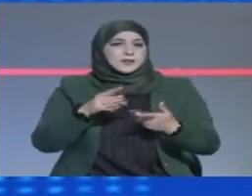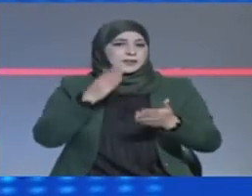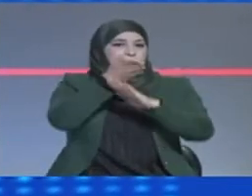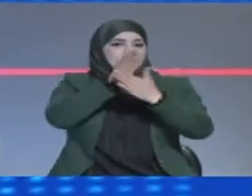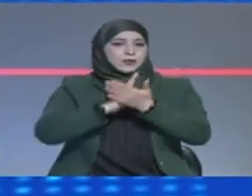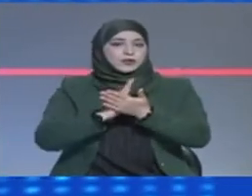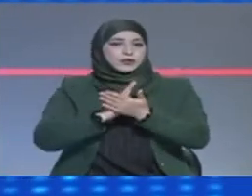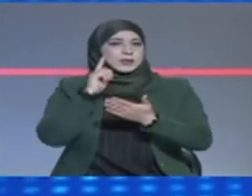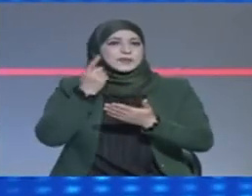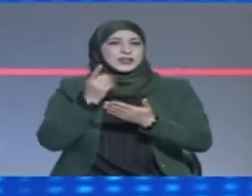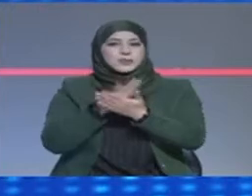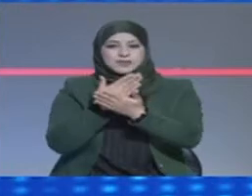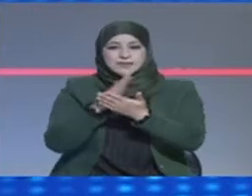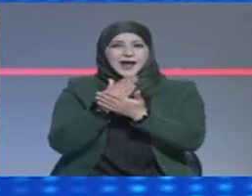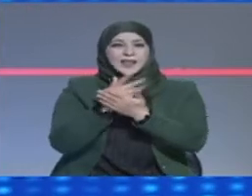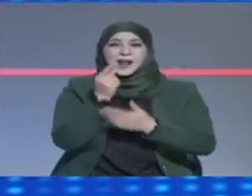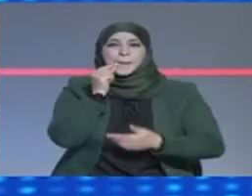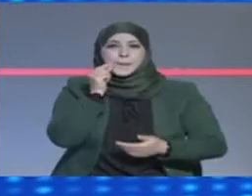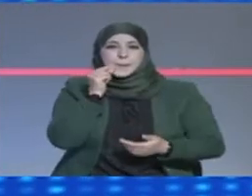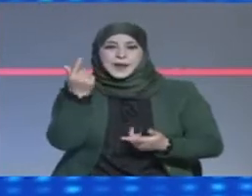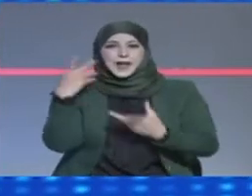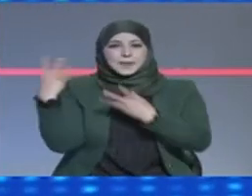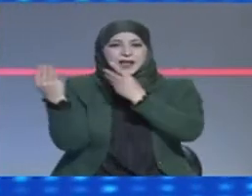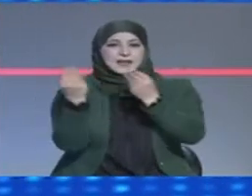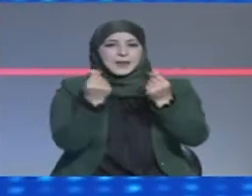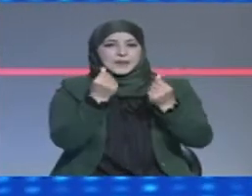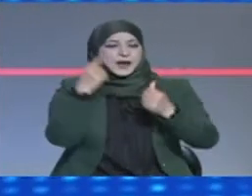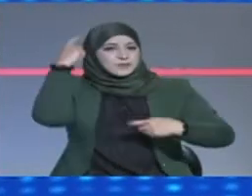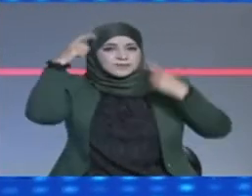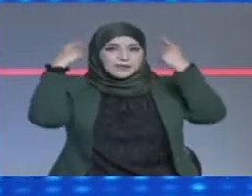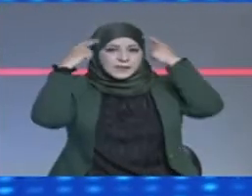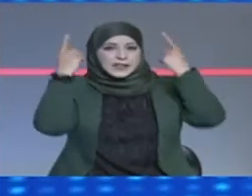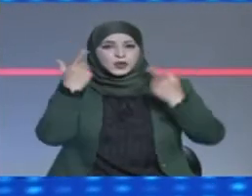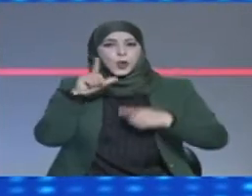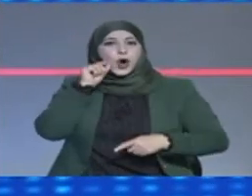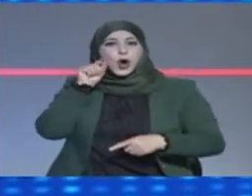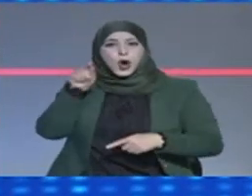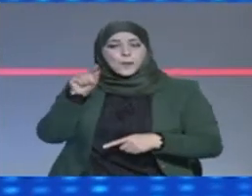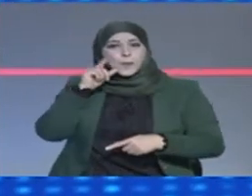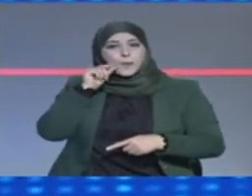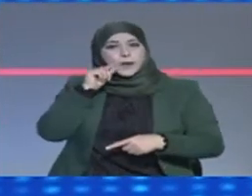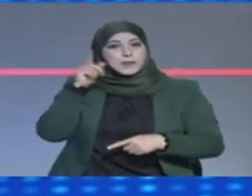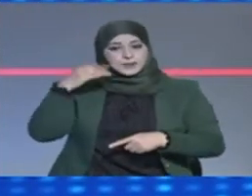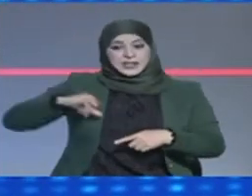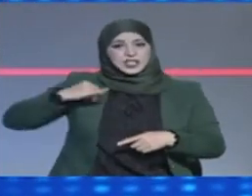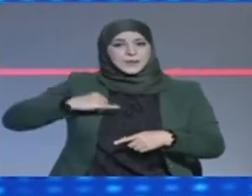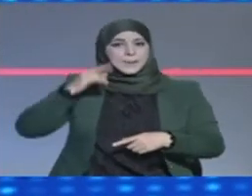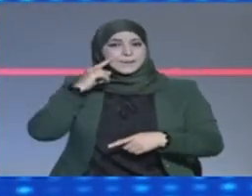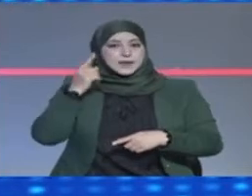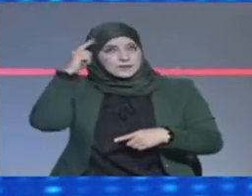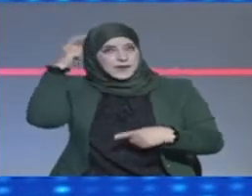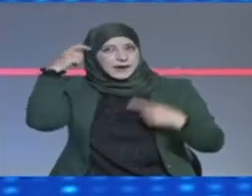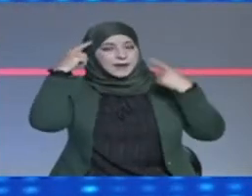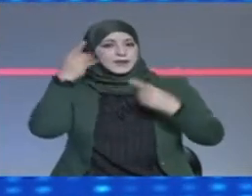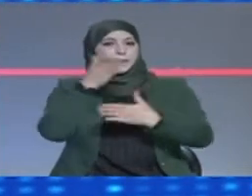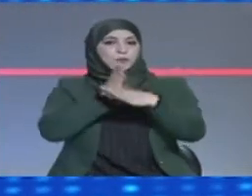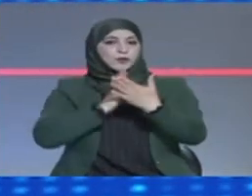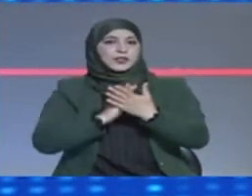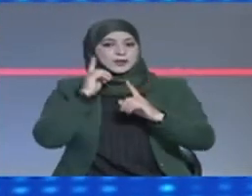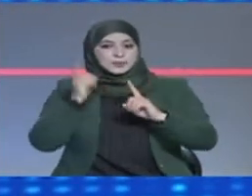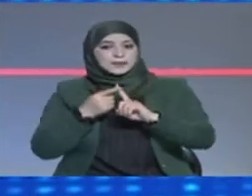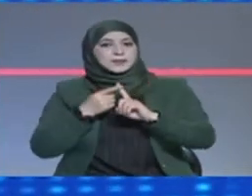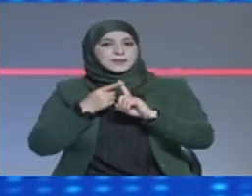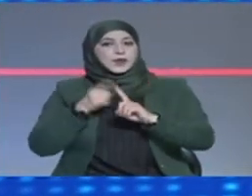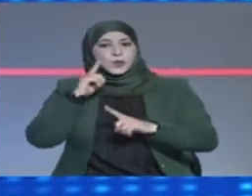لاستخراج الملح الطبيعية فكر له وسعى فيه أحد المستثمرين شبان وعلى أهميته ومحاولات